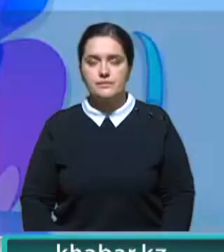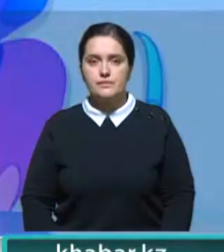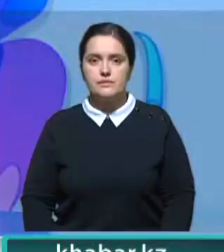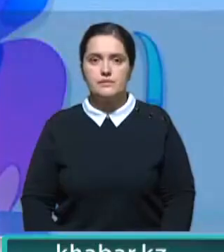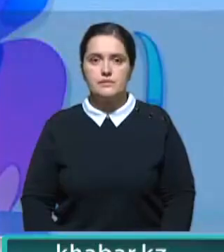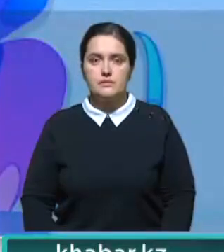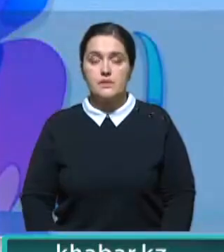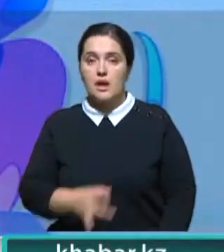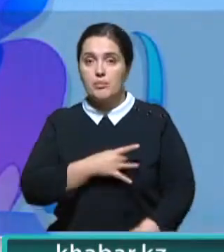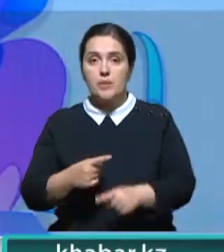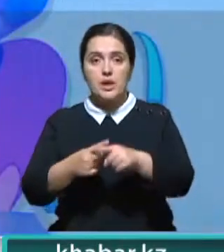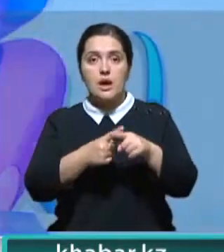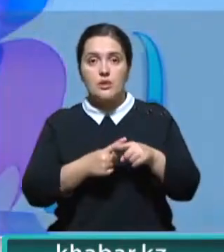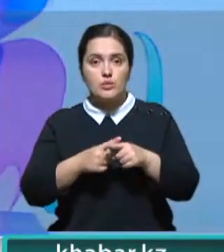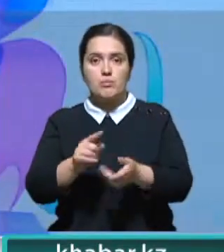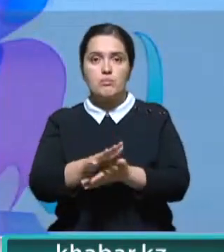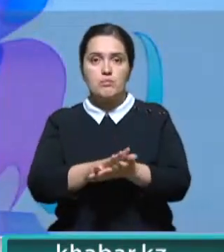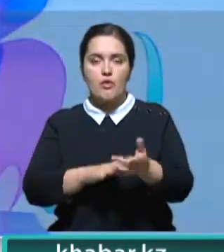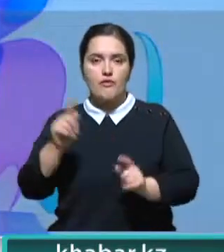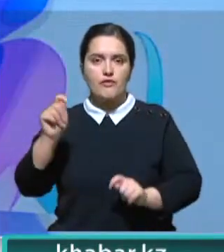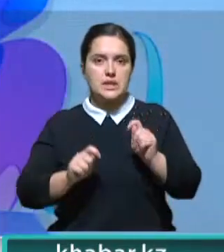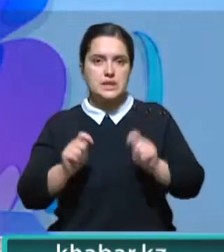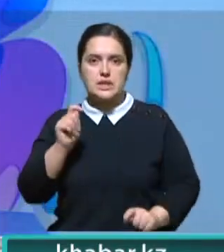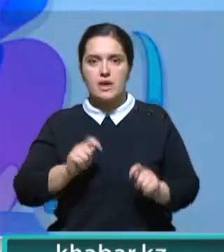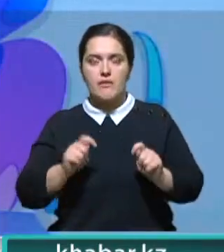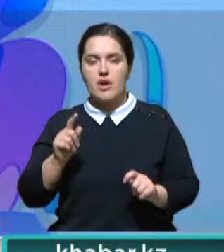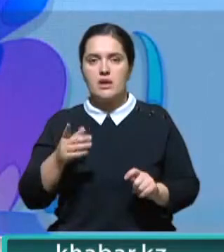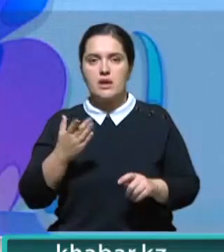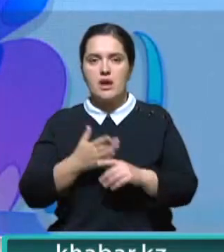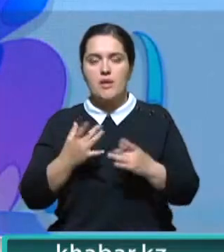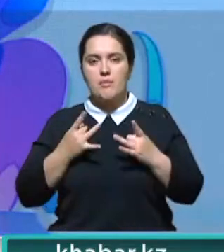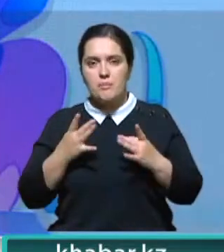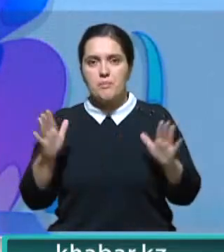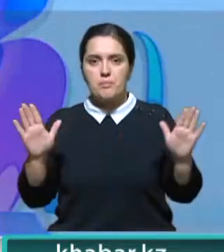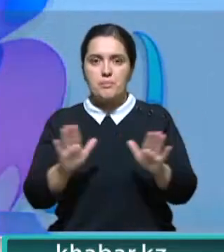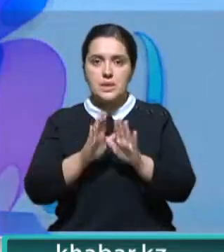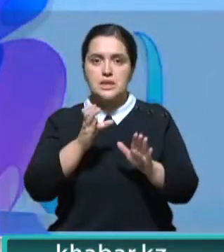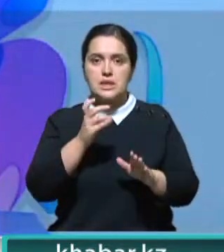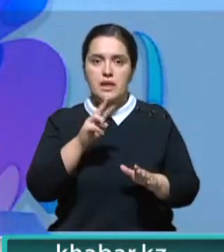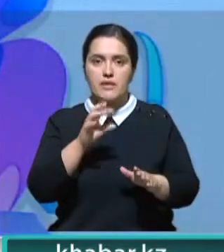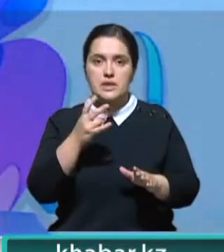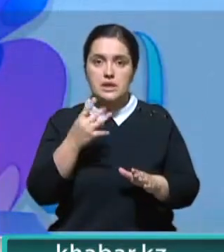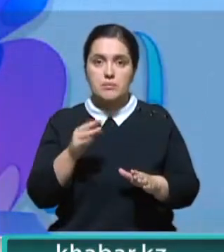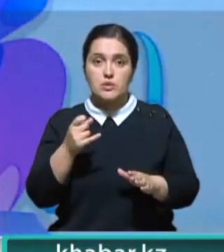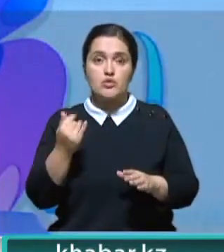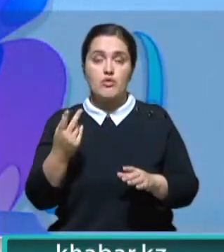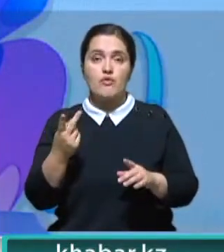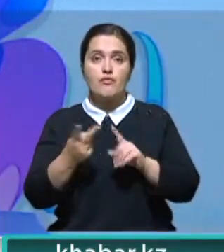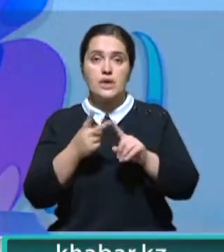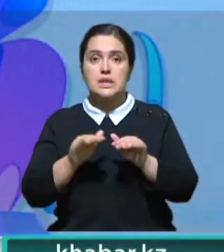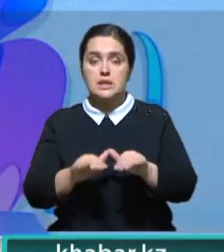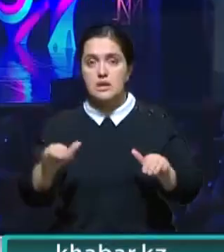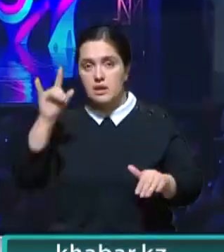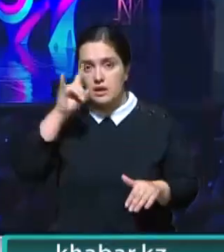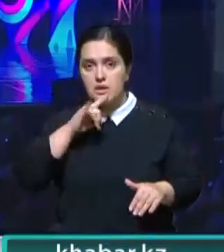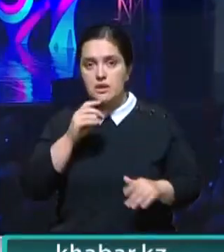А в белорусском Витебске продолжается фестиваль «Славянский базар». Сегодня состоялся второй решающий песенный этап среди детей. Казахстан,